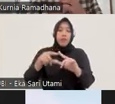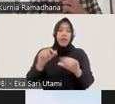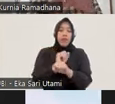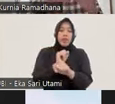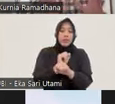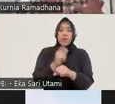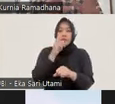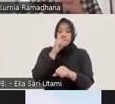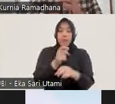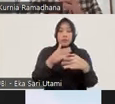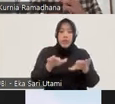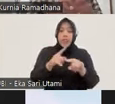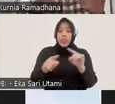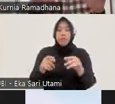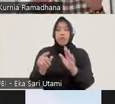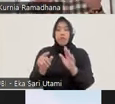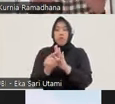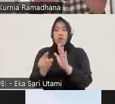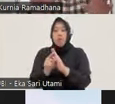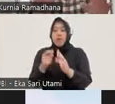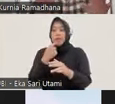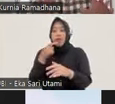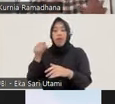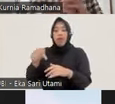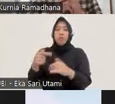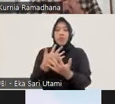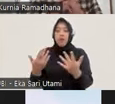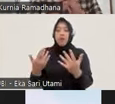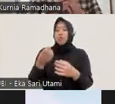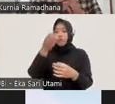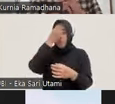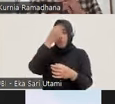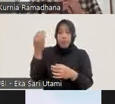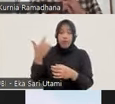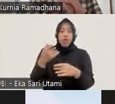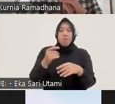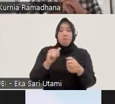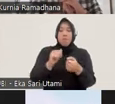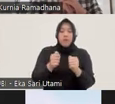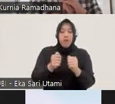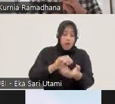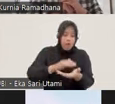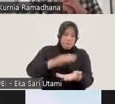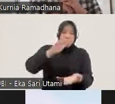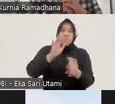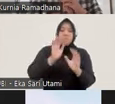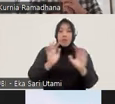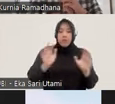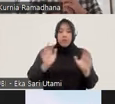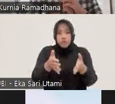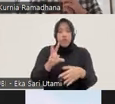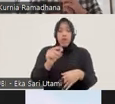ini. maka dari itu, teman-teman, dengan setumpuk persoalan di dalam RUU kepolisian ini,